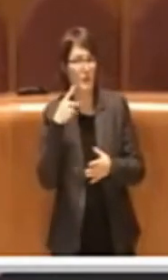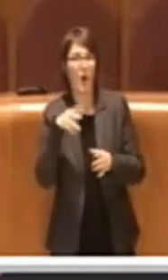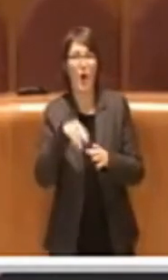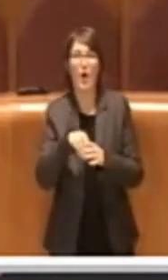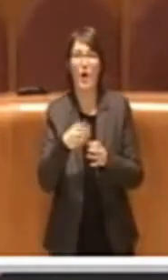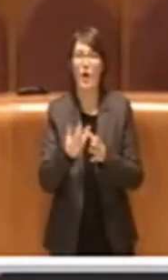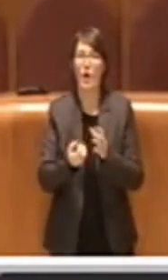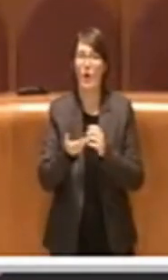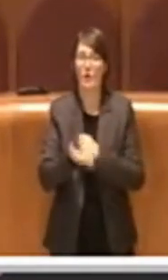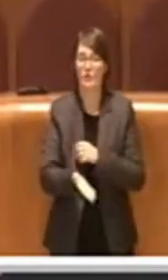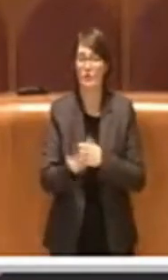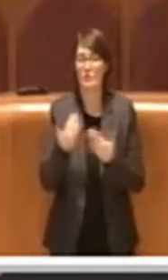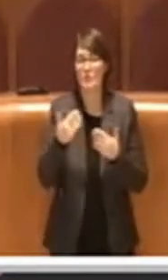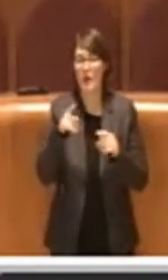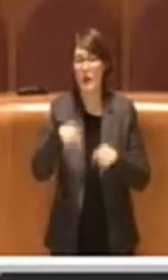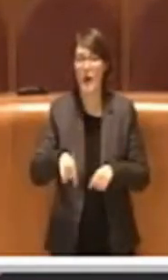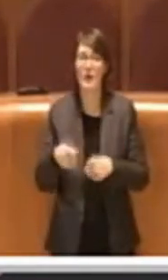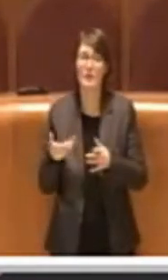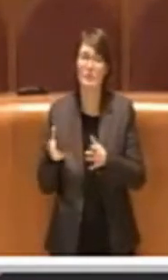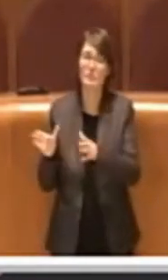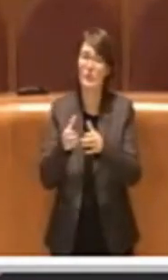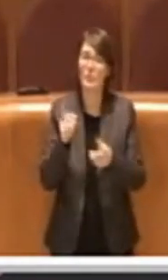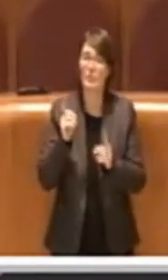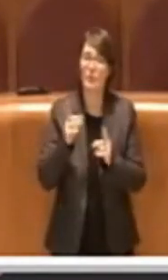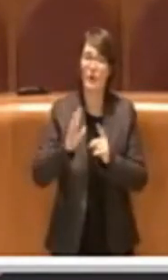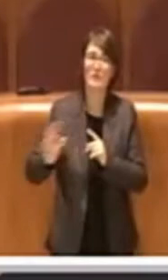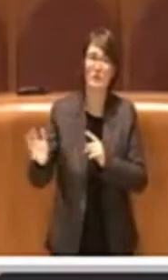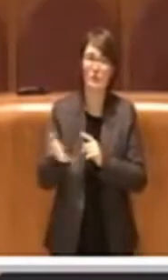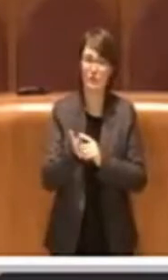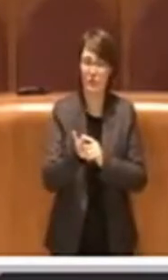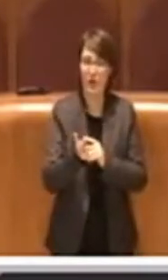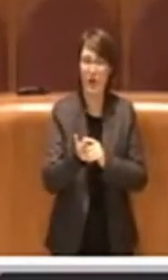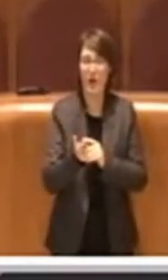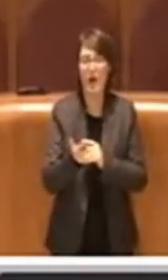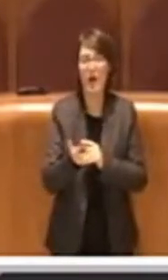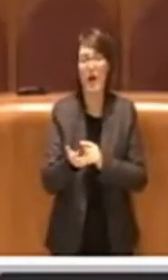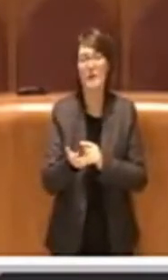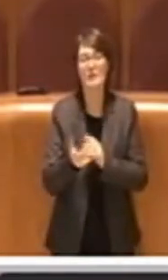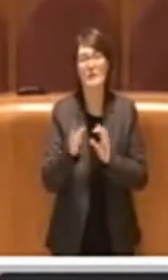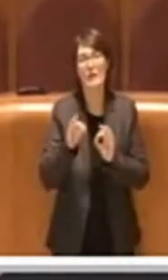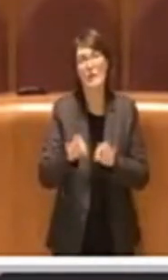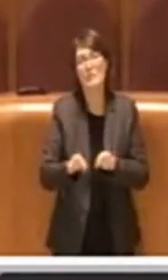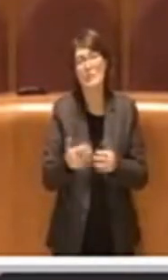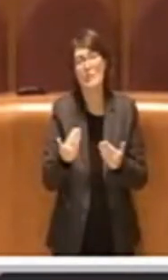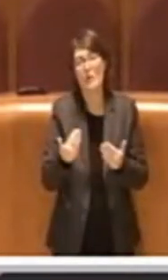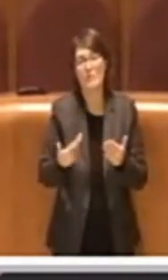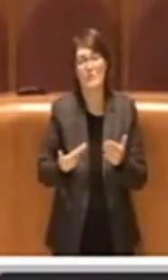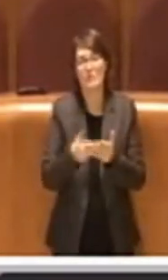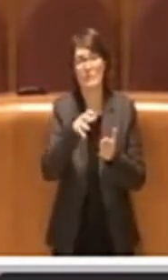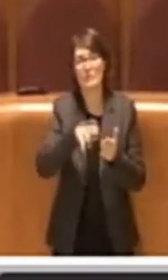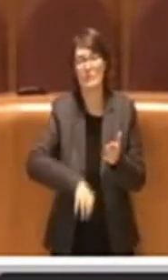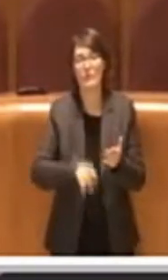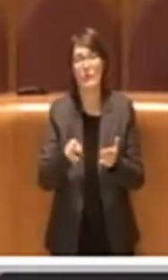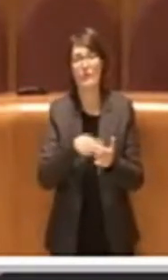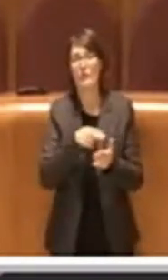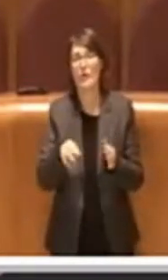fare anche le altre forze politiche iniziando votando favorevolmente a questa mozione. Grazie